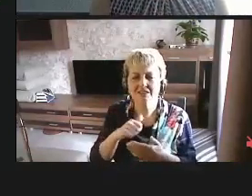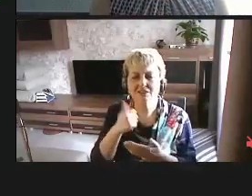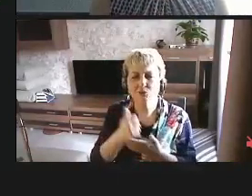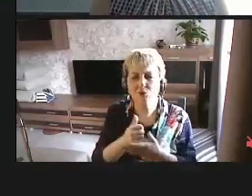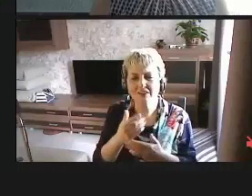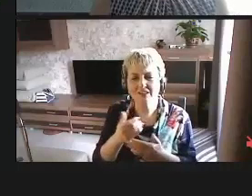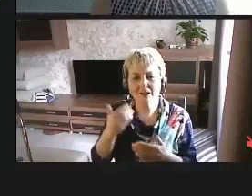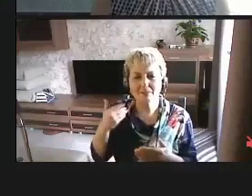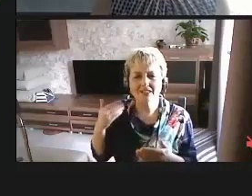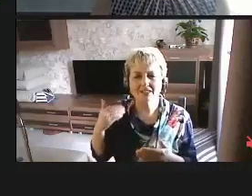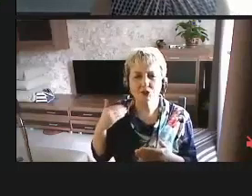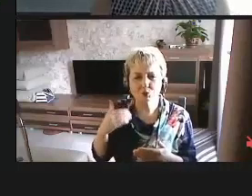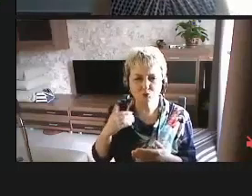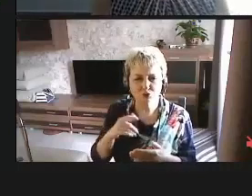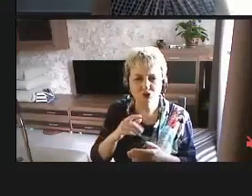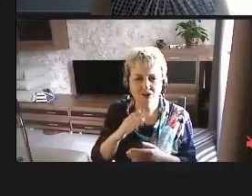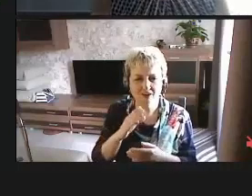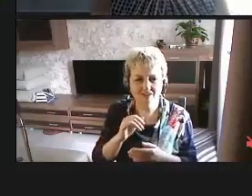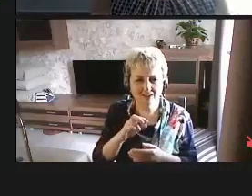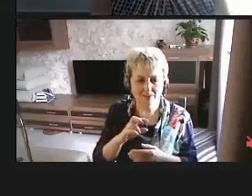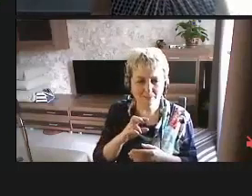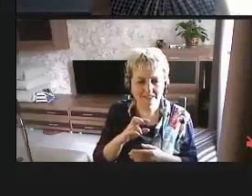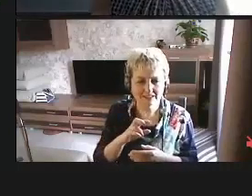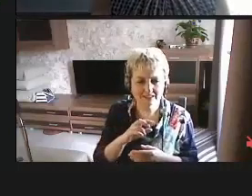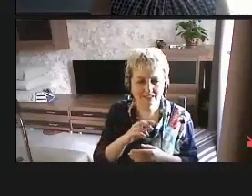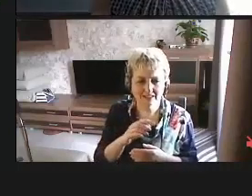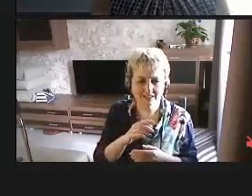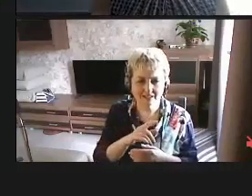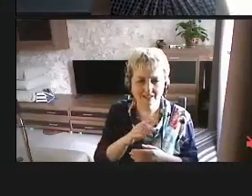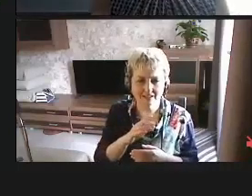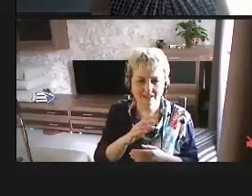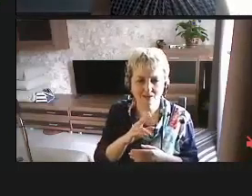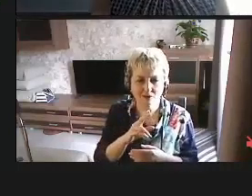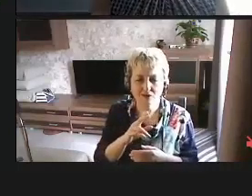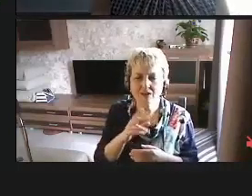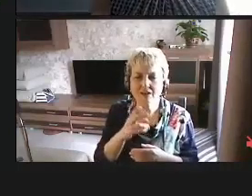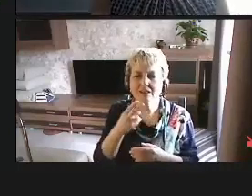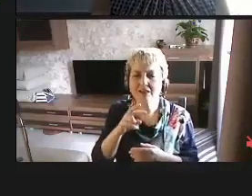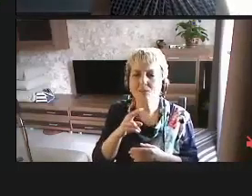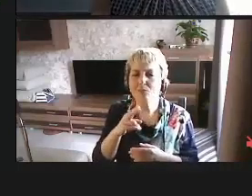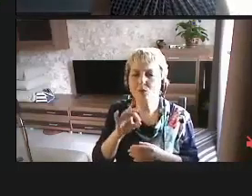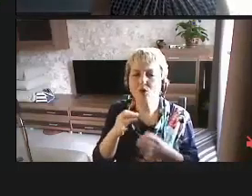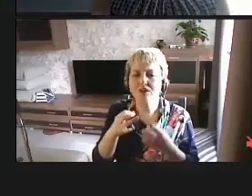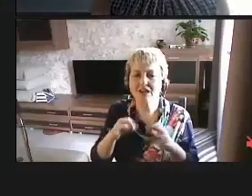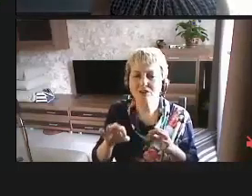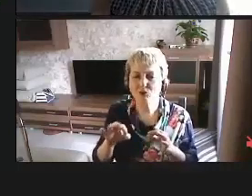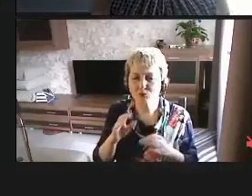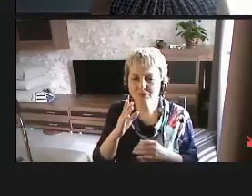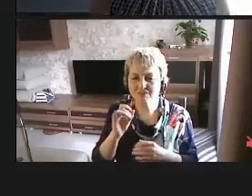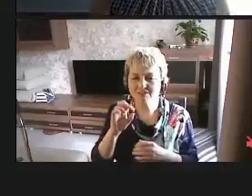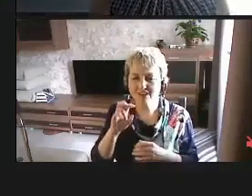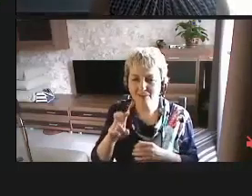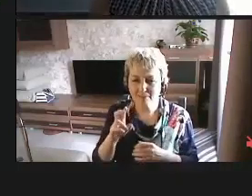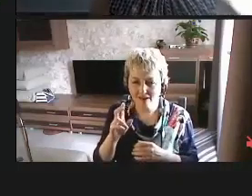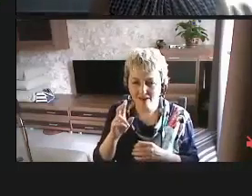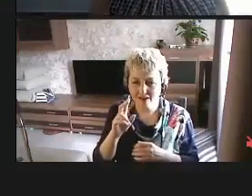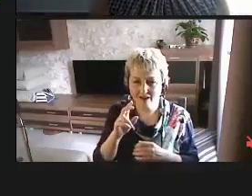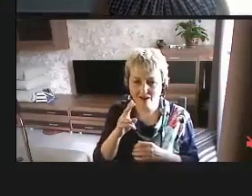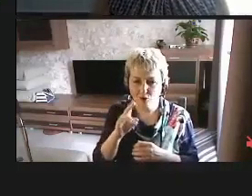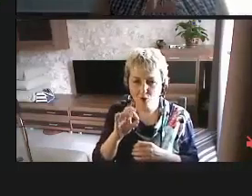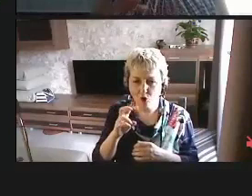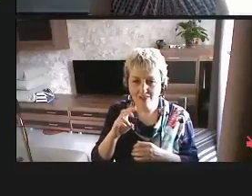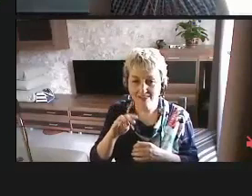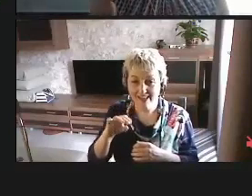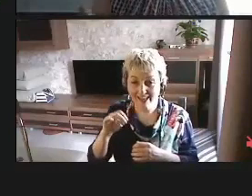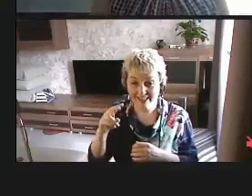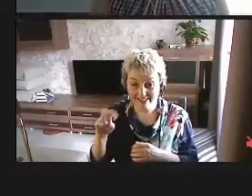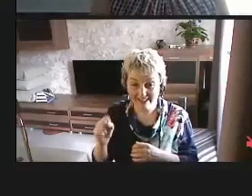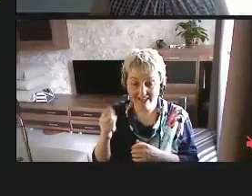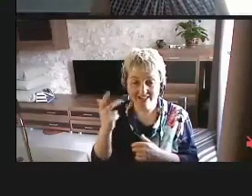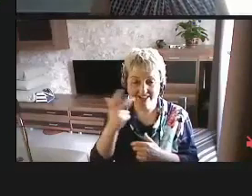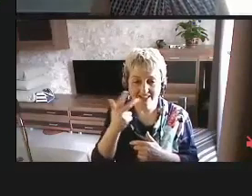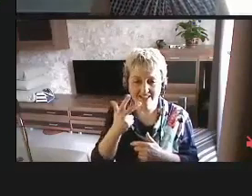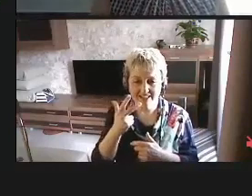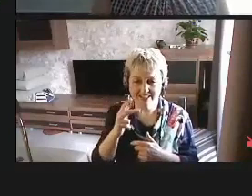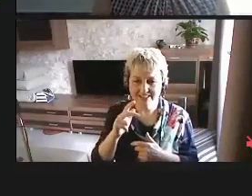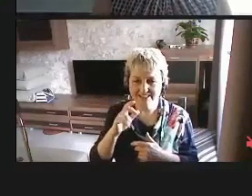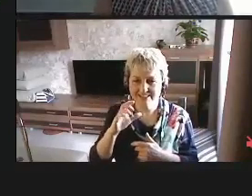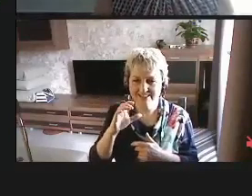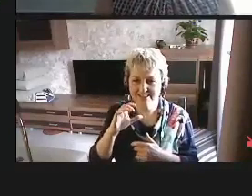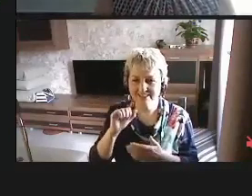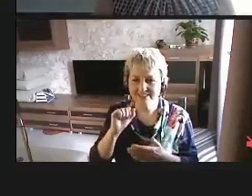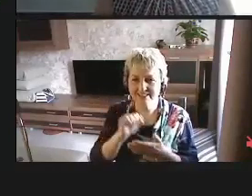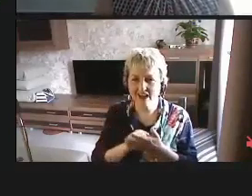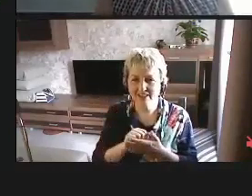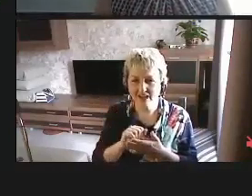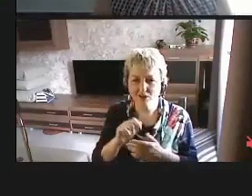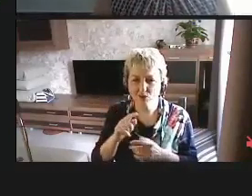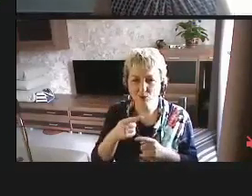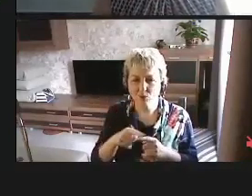стандарта по Web Accessibility, по доступности веб-контента. третий стандарт здесь на слайде,